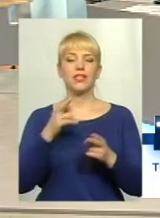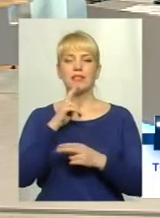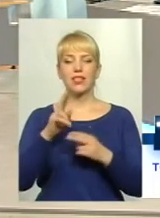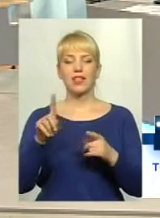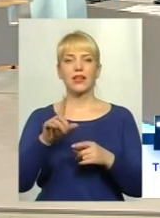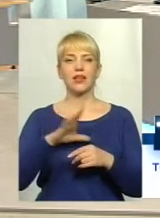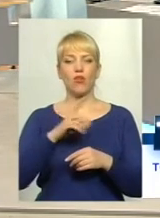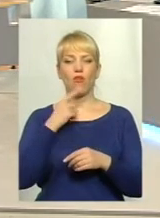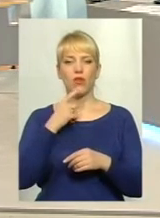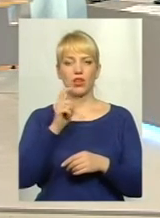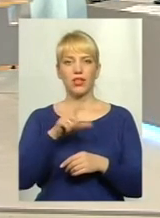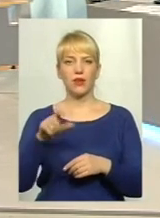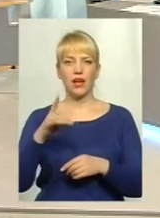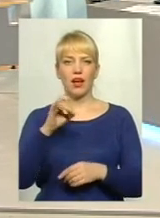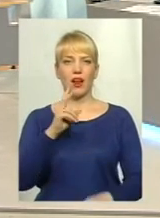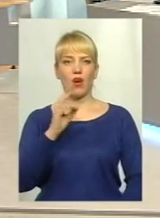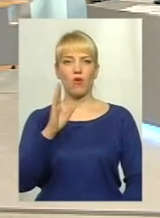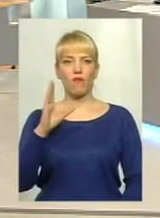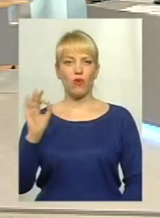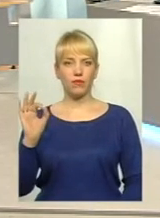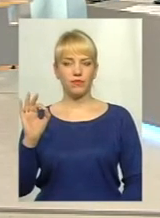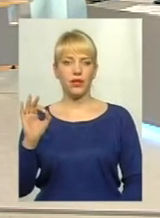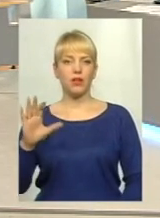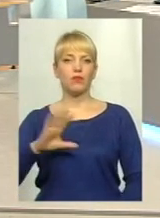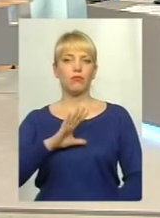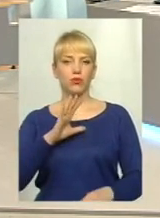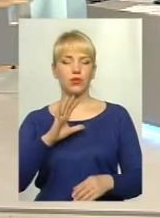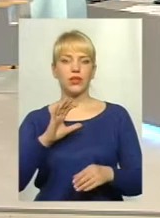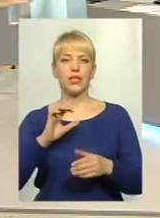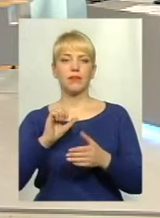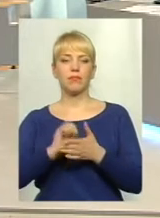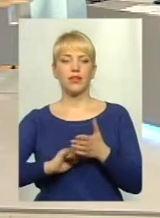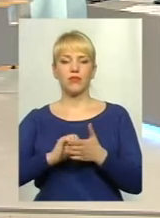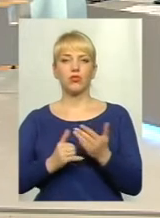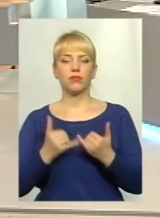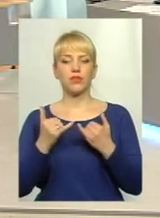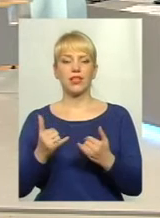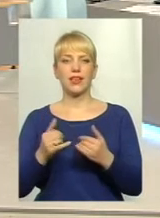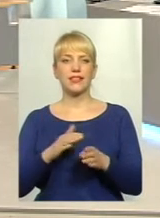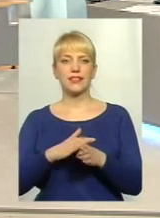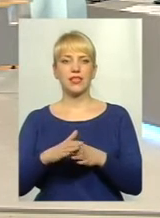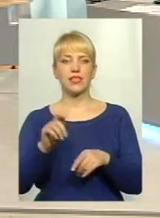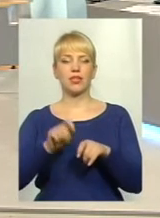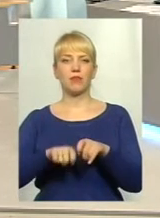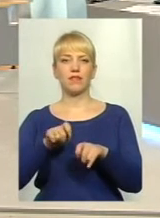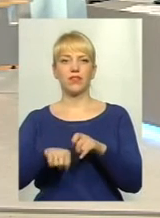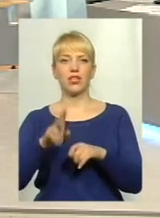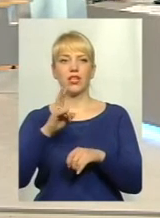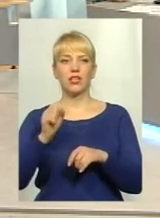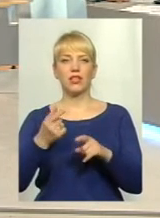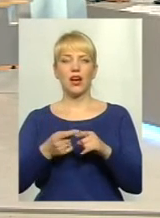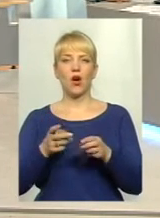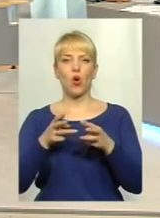говорили мешканці мікрорайону Ракове, були приводом для здійснення перевірки на цій